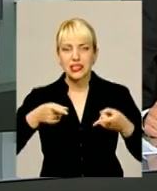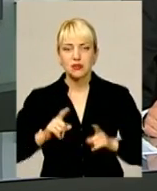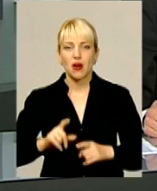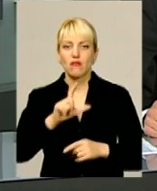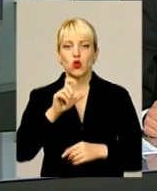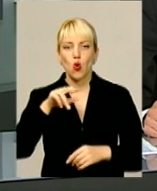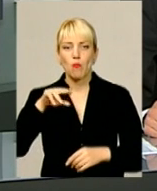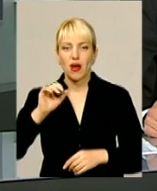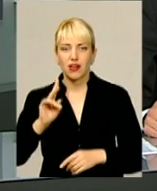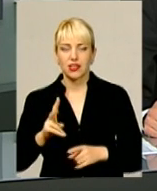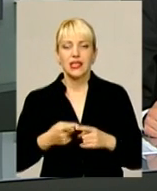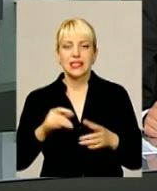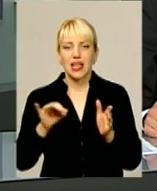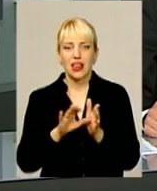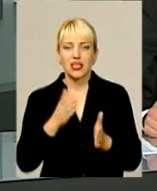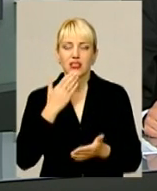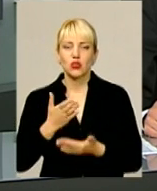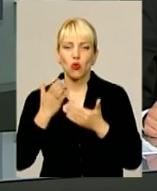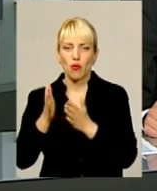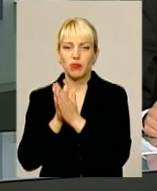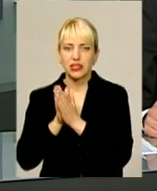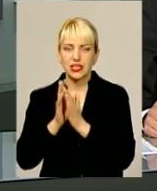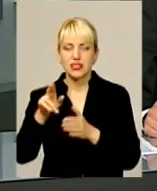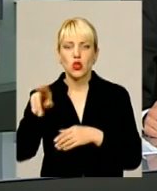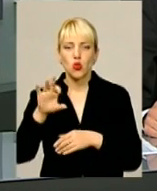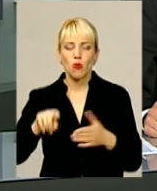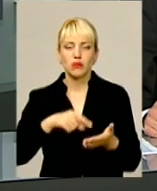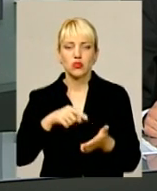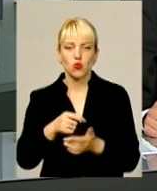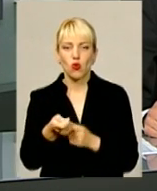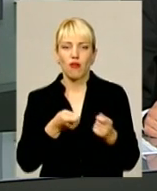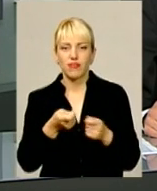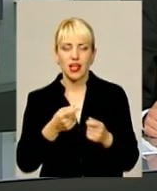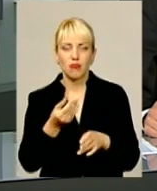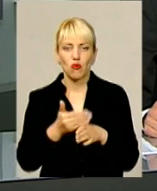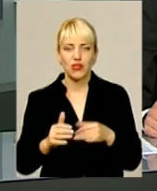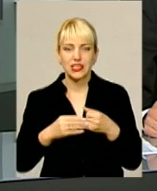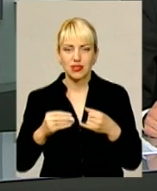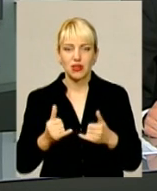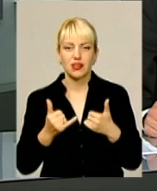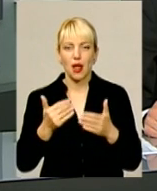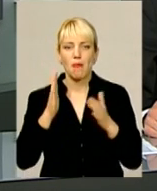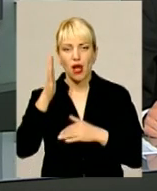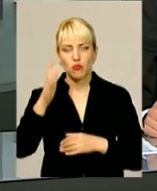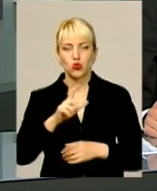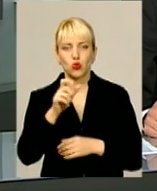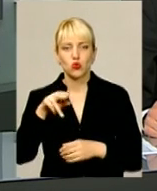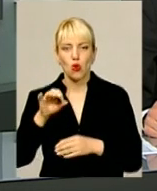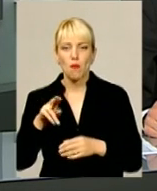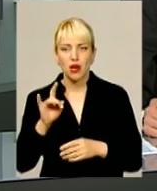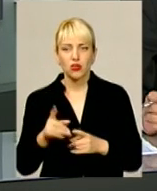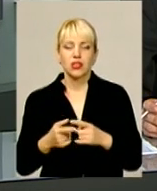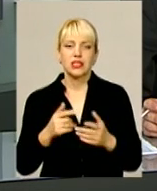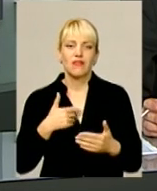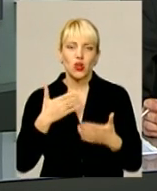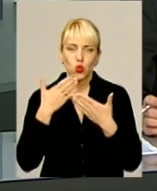зоопарку. З електронною петицією до міської влади про виділення землі для майбутнього звіринця на початку серпня звернулись громадські активісти.